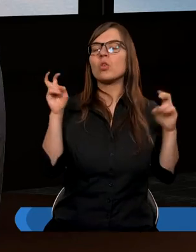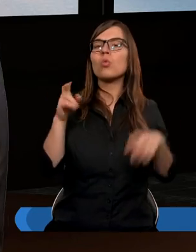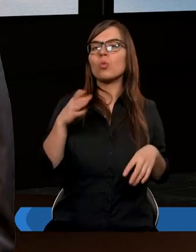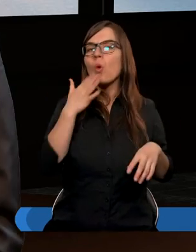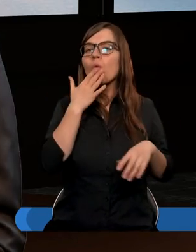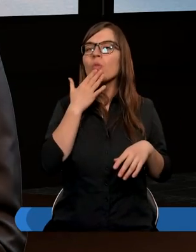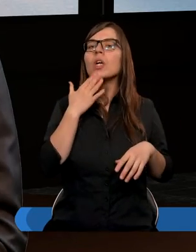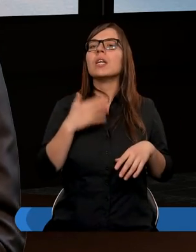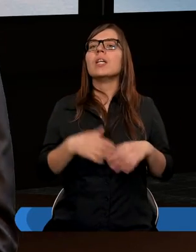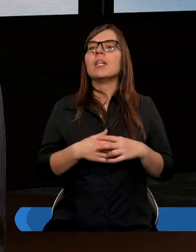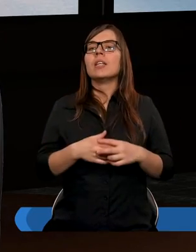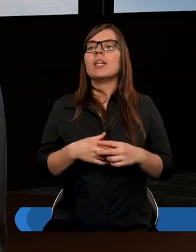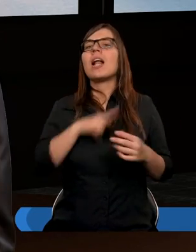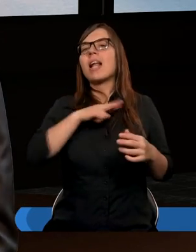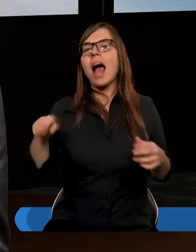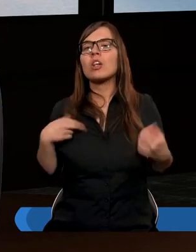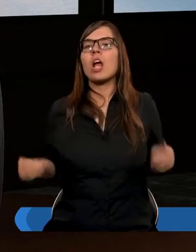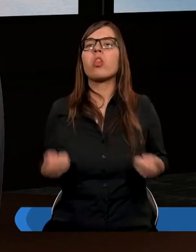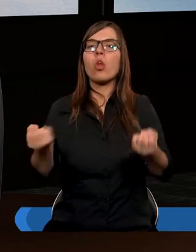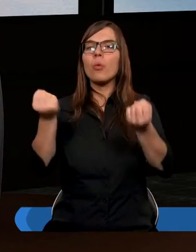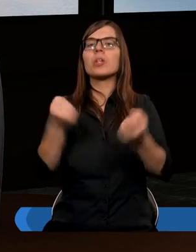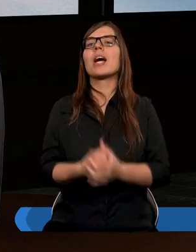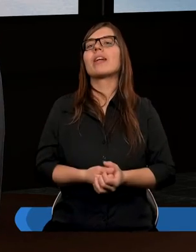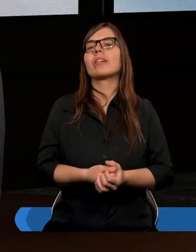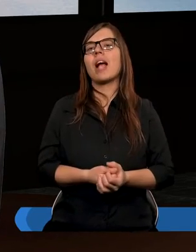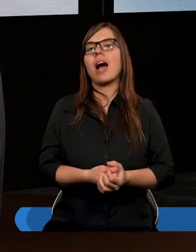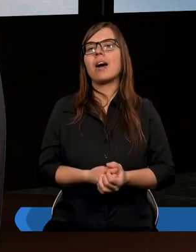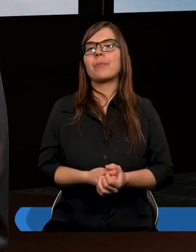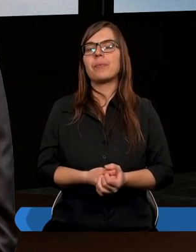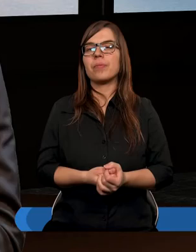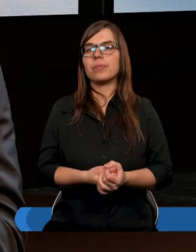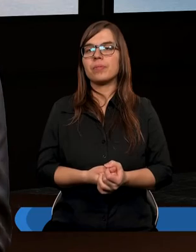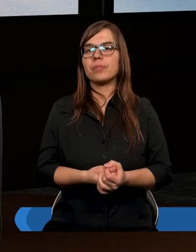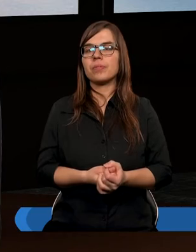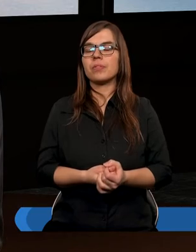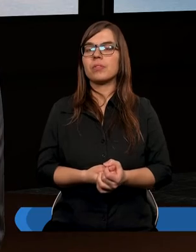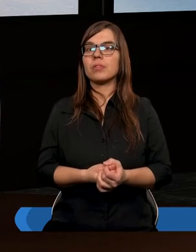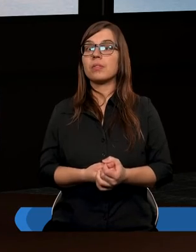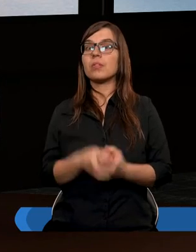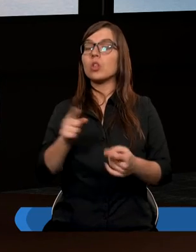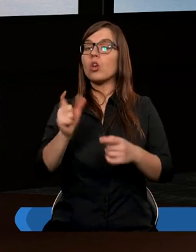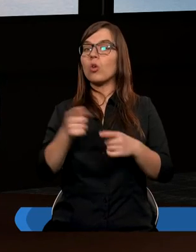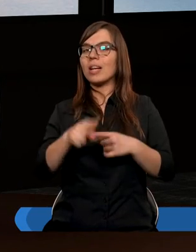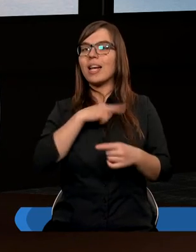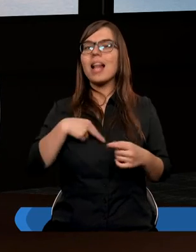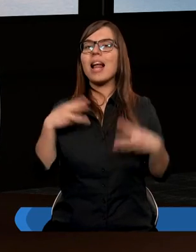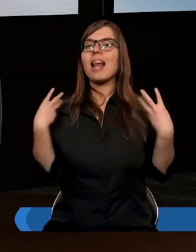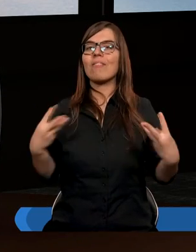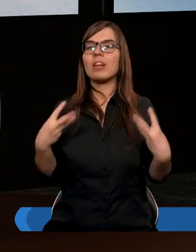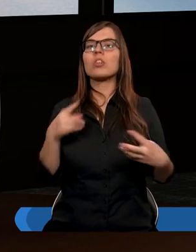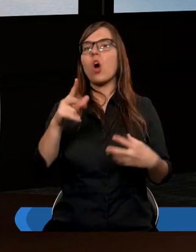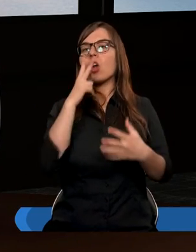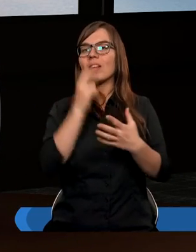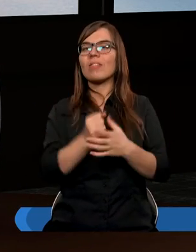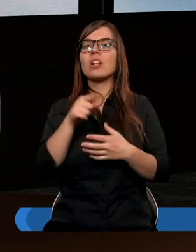trochę, czyli nasze dążenia, nasze całe, coś, co jest dla nas najważniejsze, a on